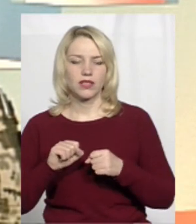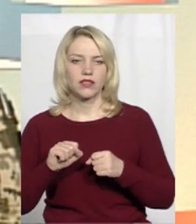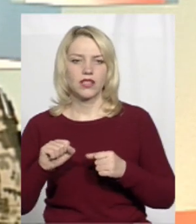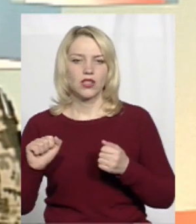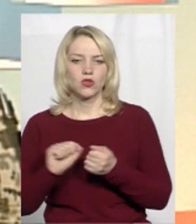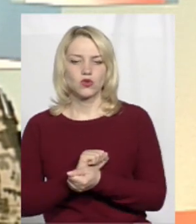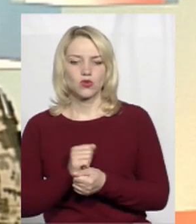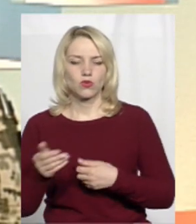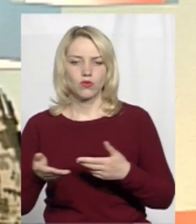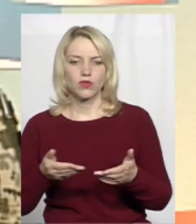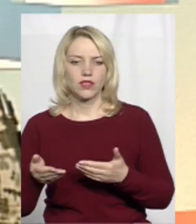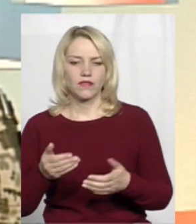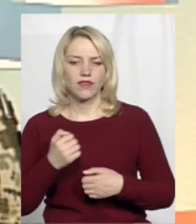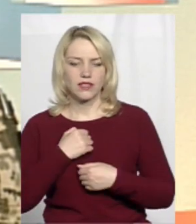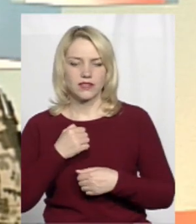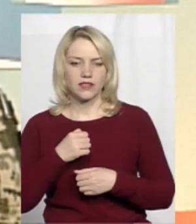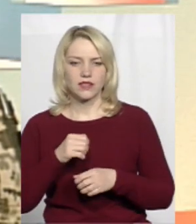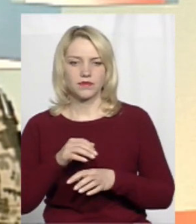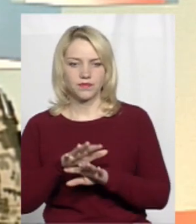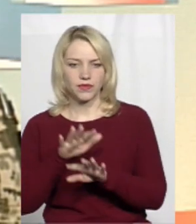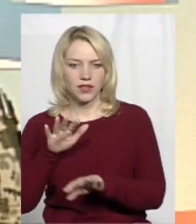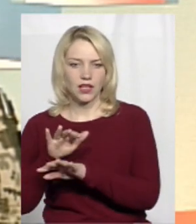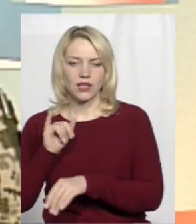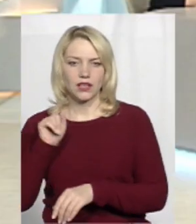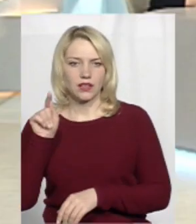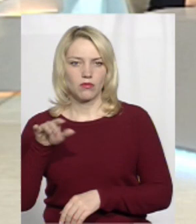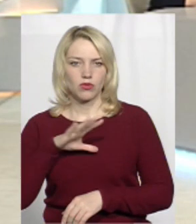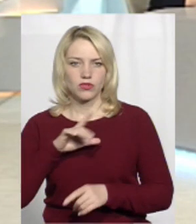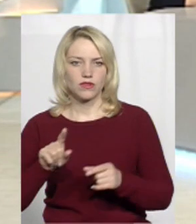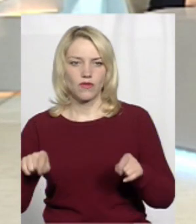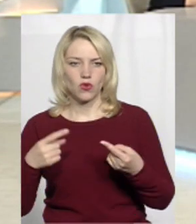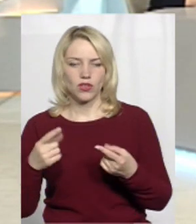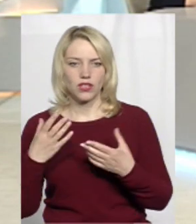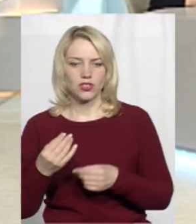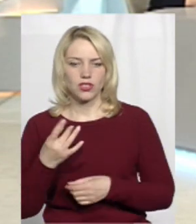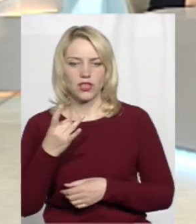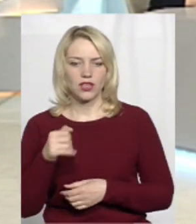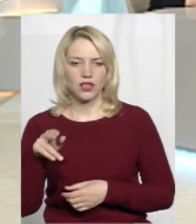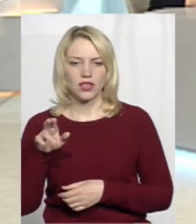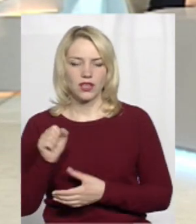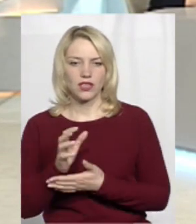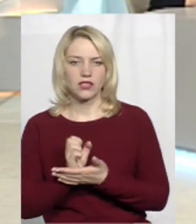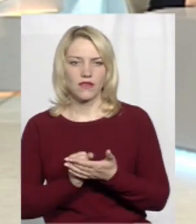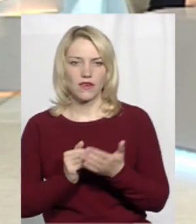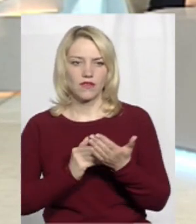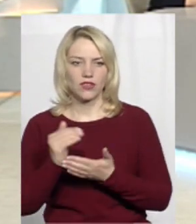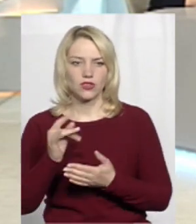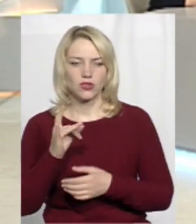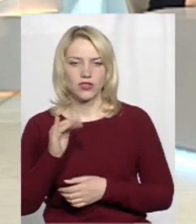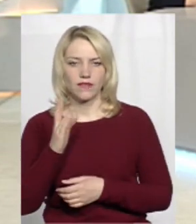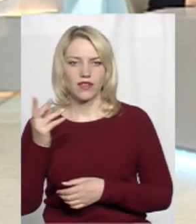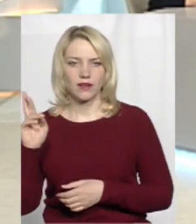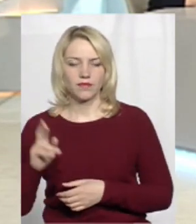військ, захід, і там була створена вже рада резервістів вищого рівня.